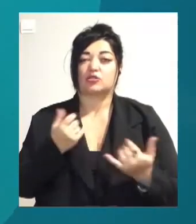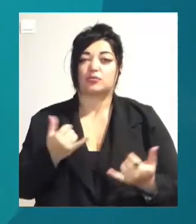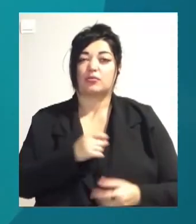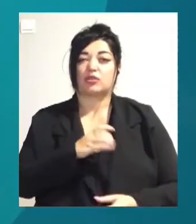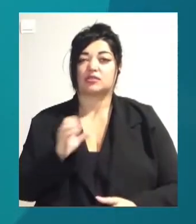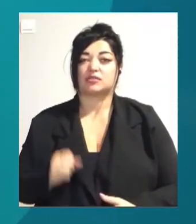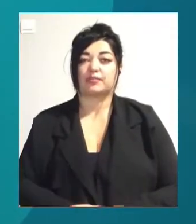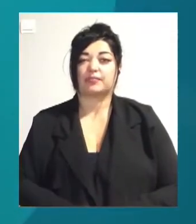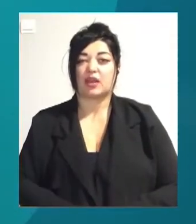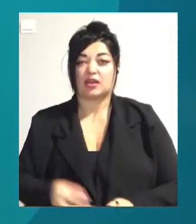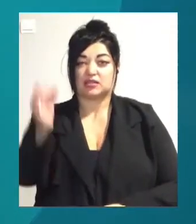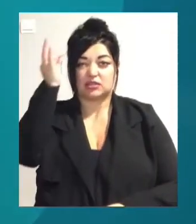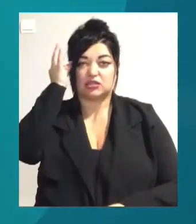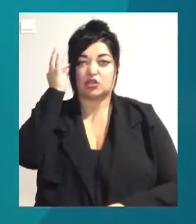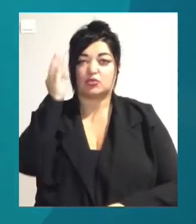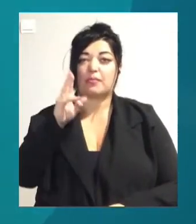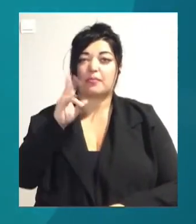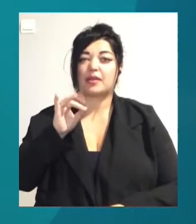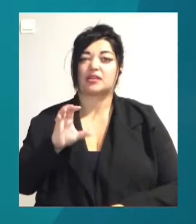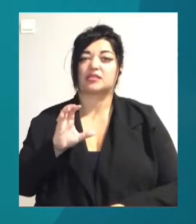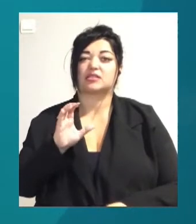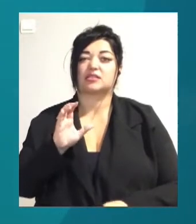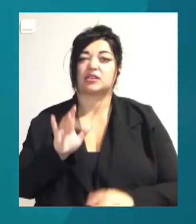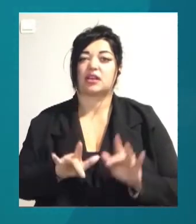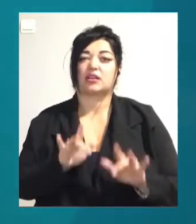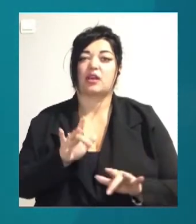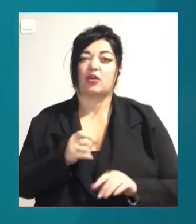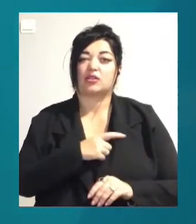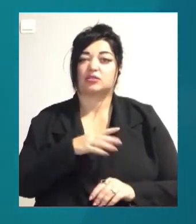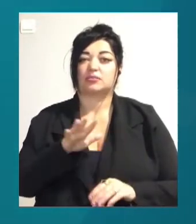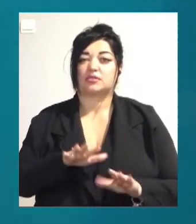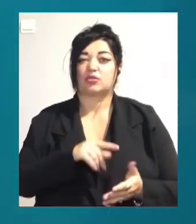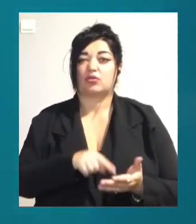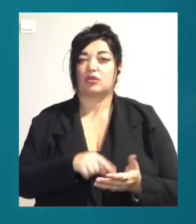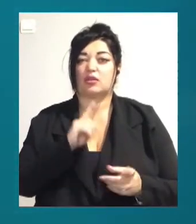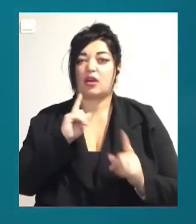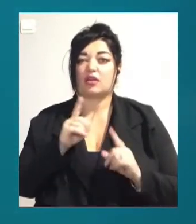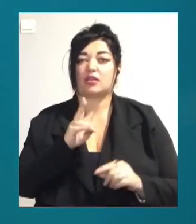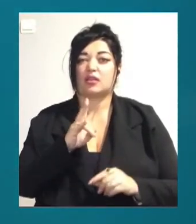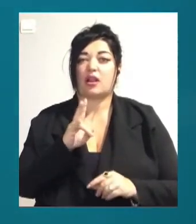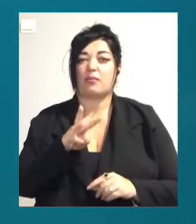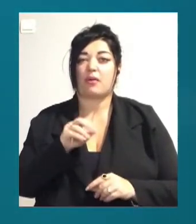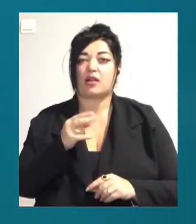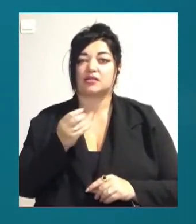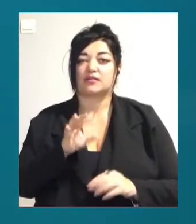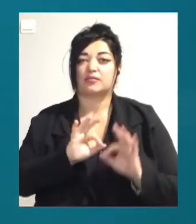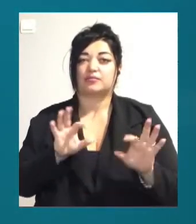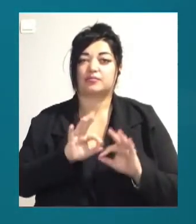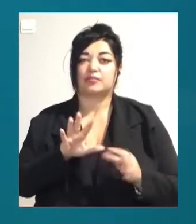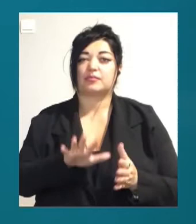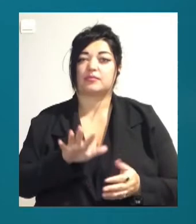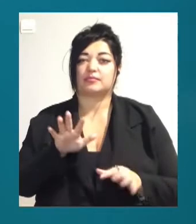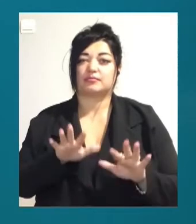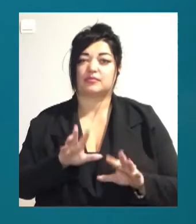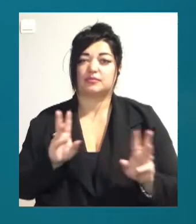Зазначимо, пресекретарка Одеської міської ради Наталя Мальцева розповіла, на місці пожежі спеціалісти складають дефектні акти, за якими визначать завдані